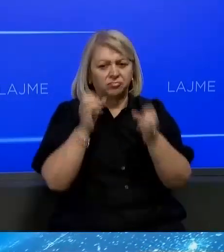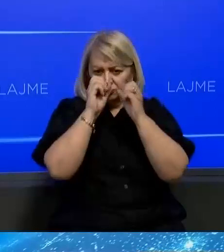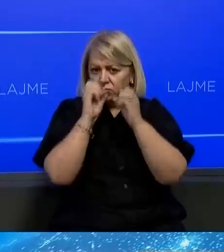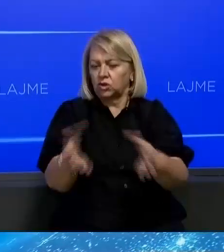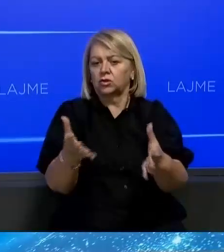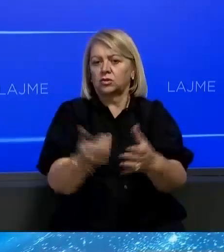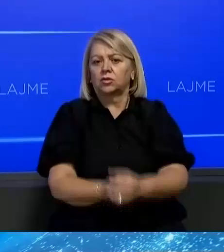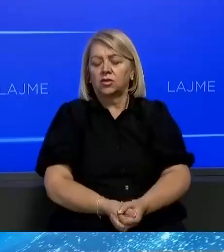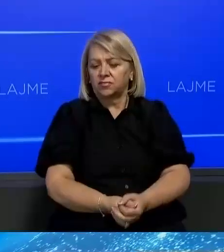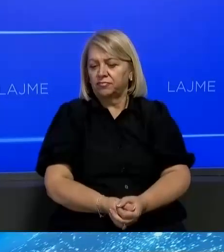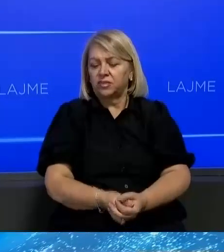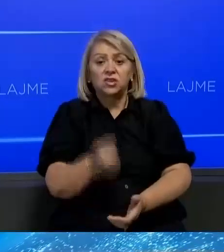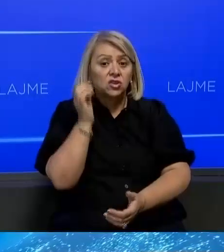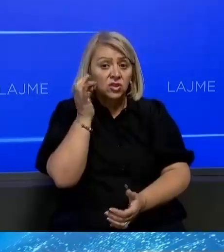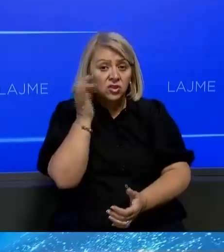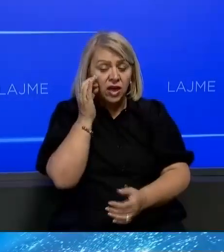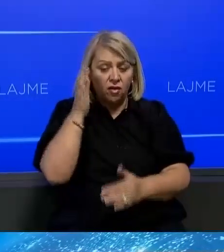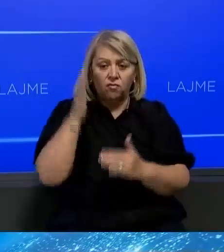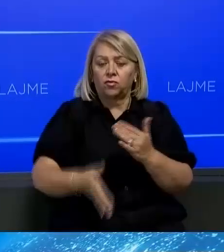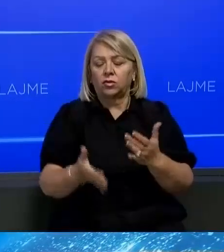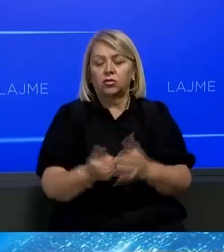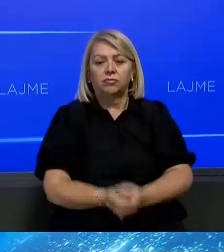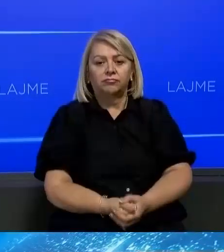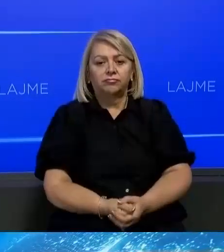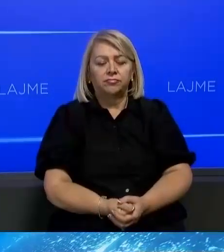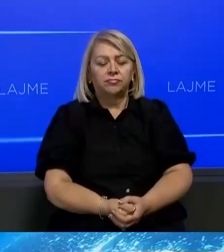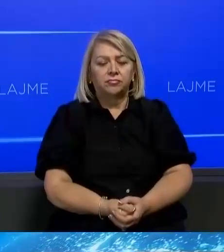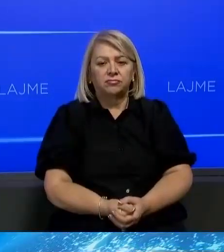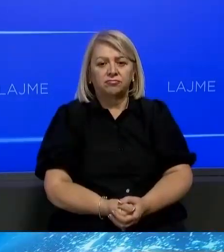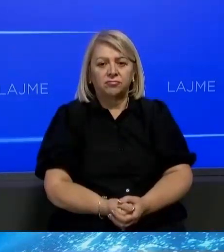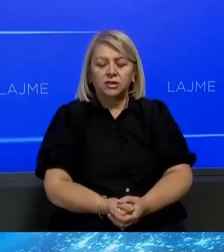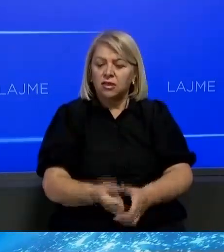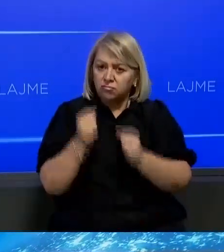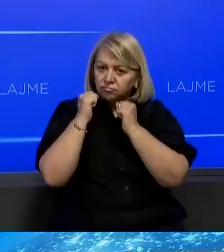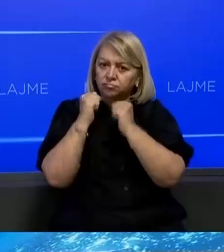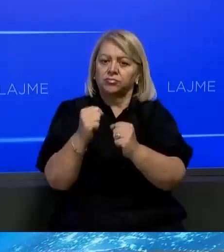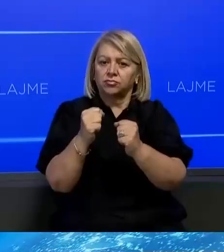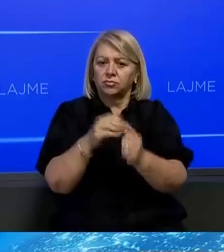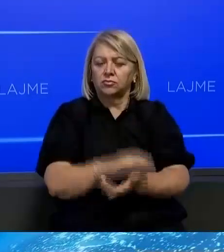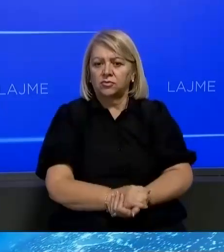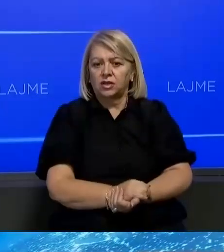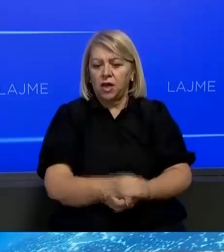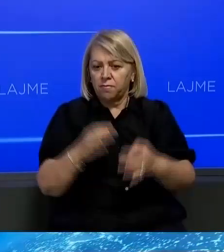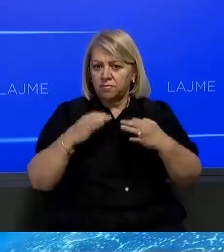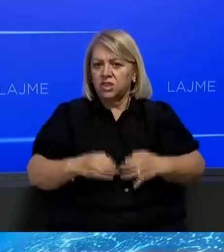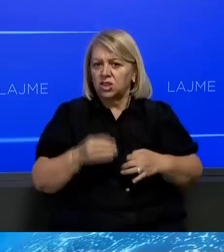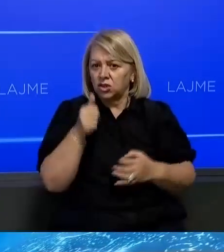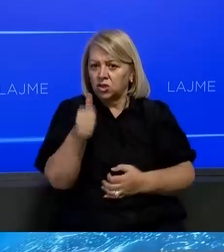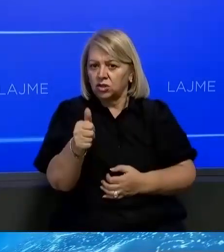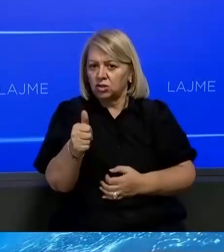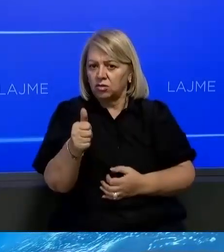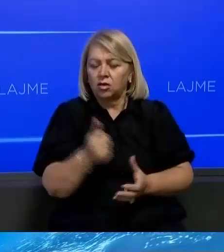Dere i ndit në fundit. Duke e ngritur fika në duke e nëngunur mund gjoks presidentit Kosovës